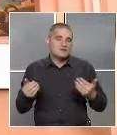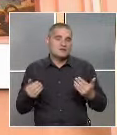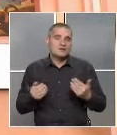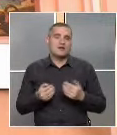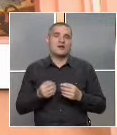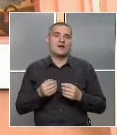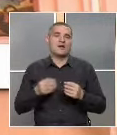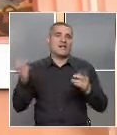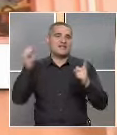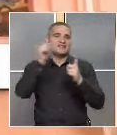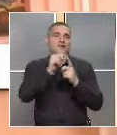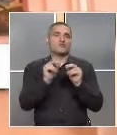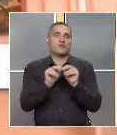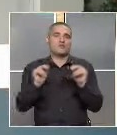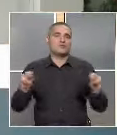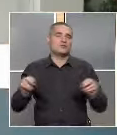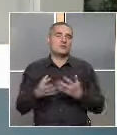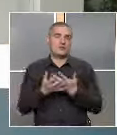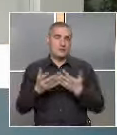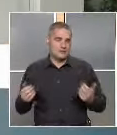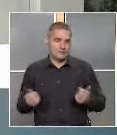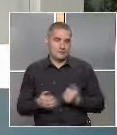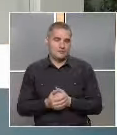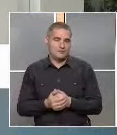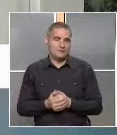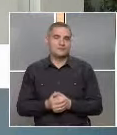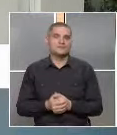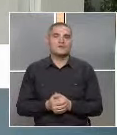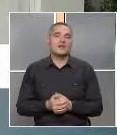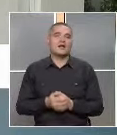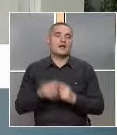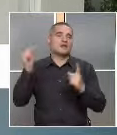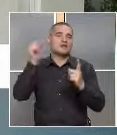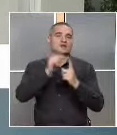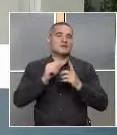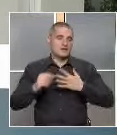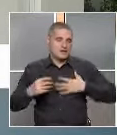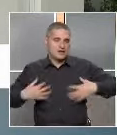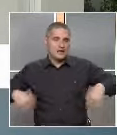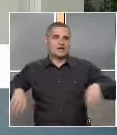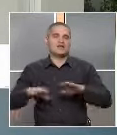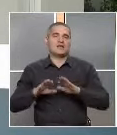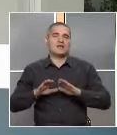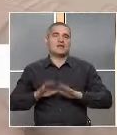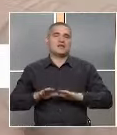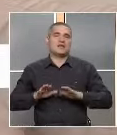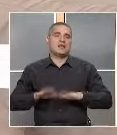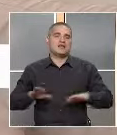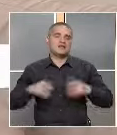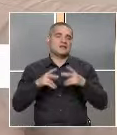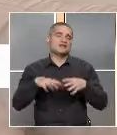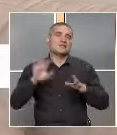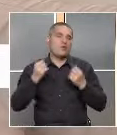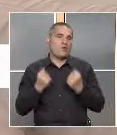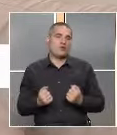целите на обученитето са различни. Целта е наши деца, защото те са в много тежко состояние, вие ки